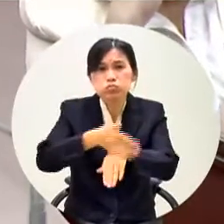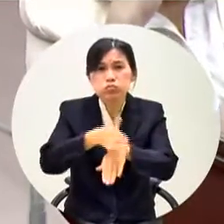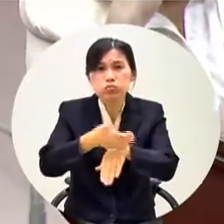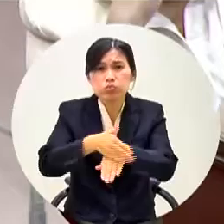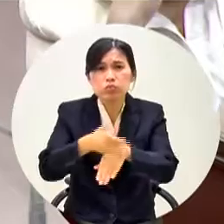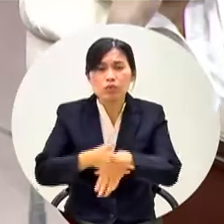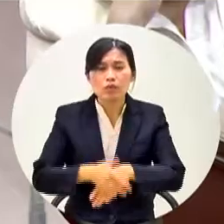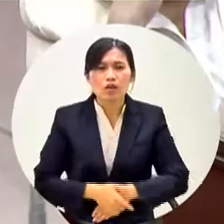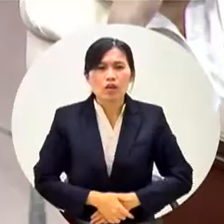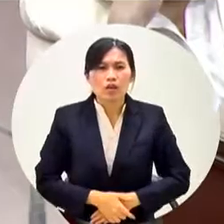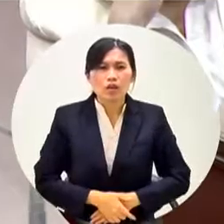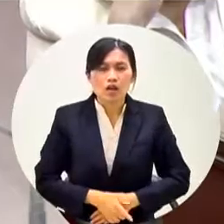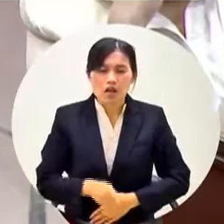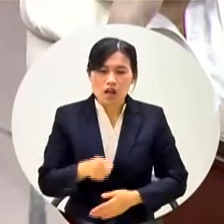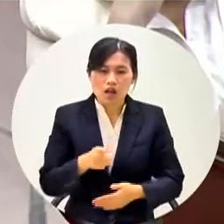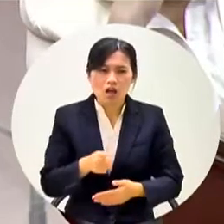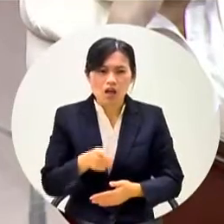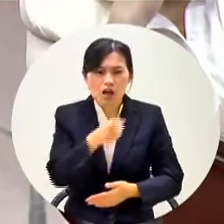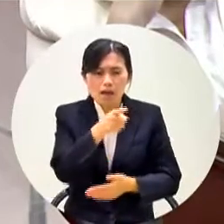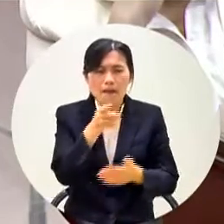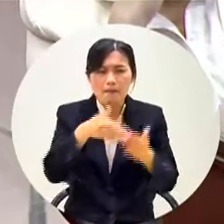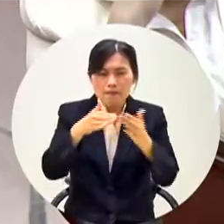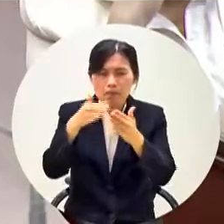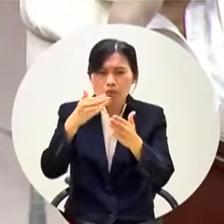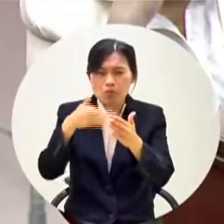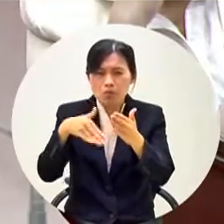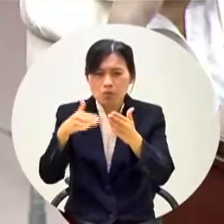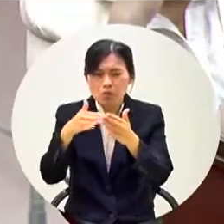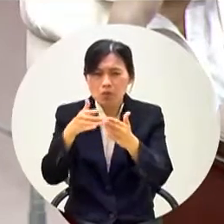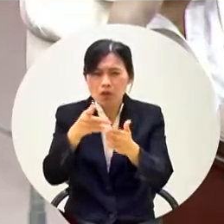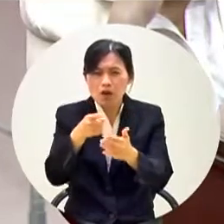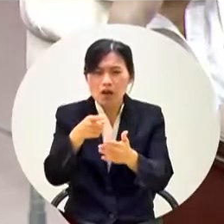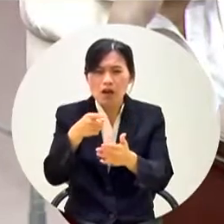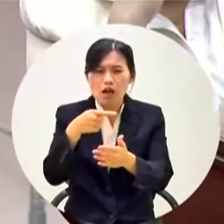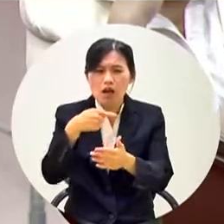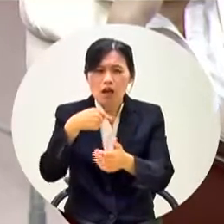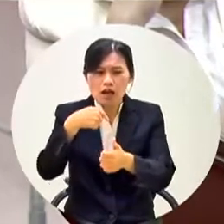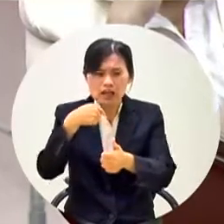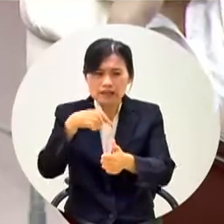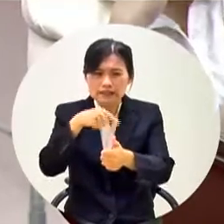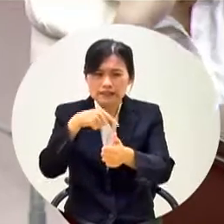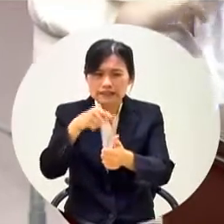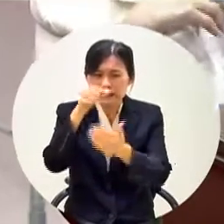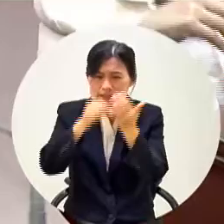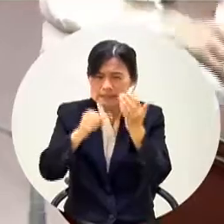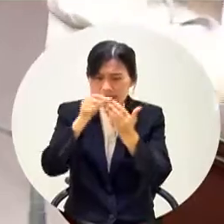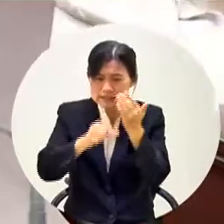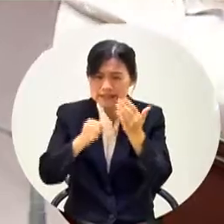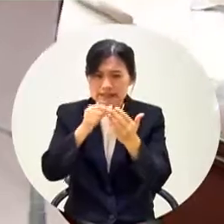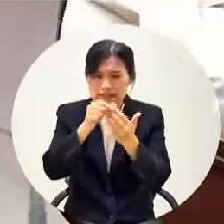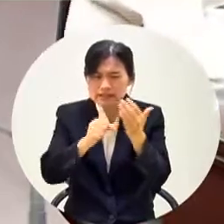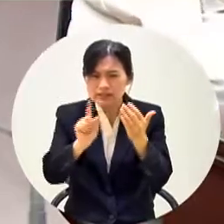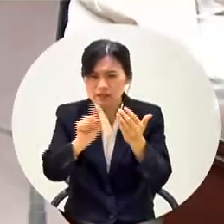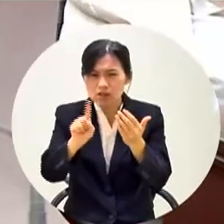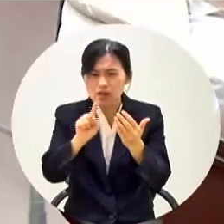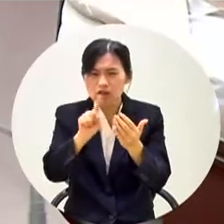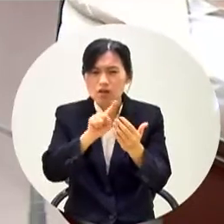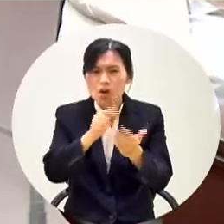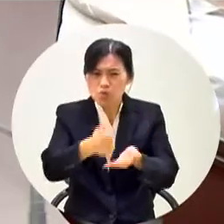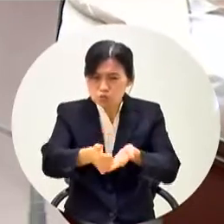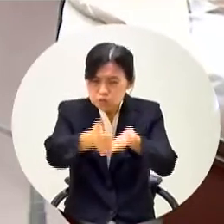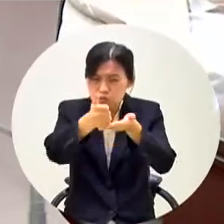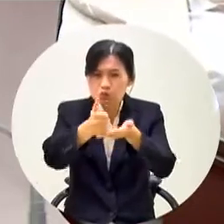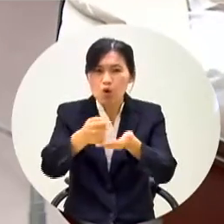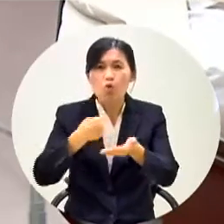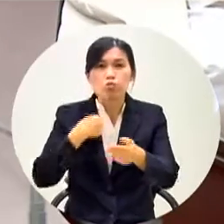尊重各校的教育的制度他們有他們的一套我也相信校長有